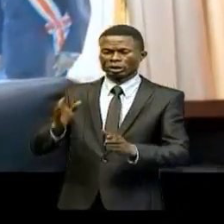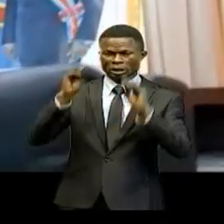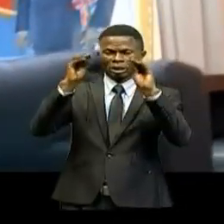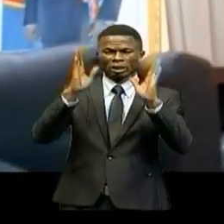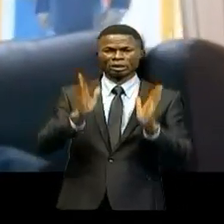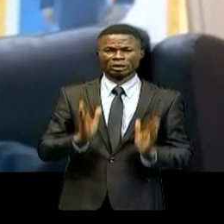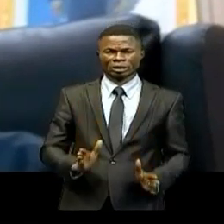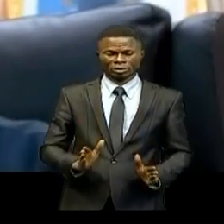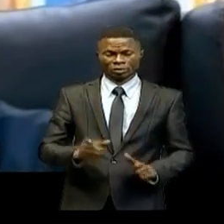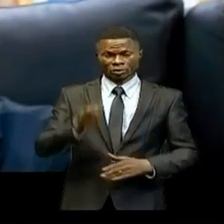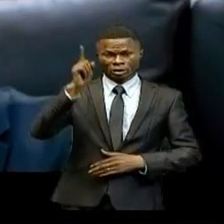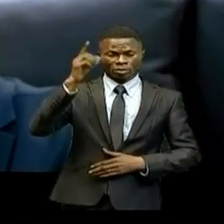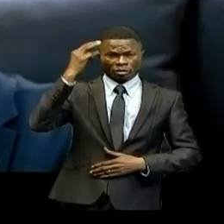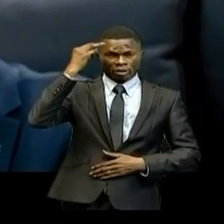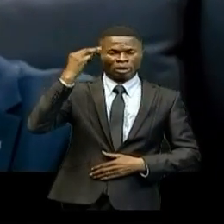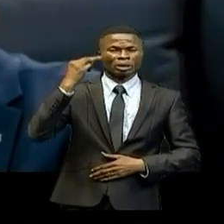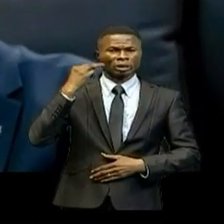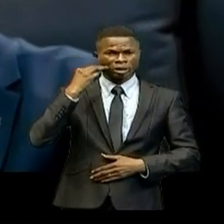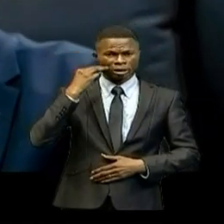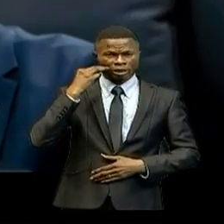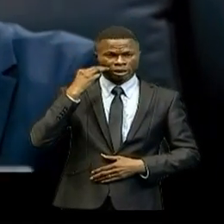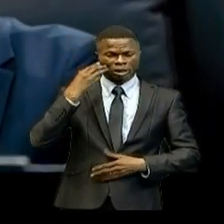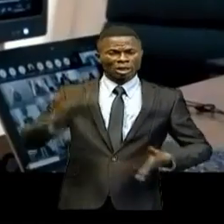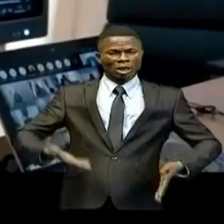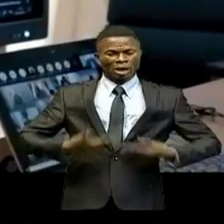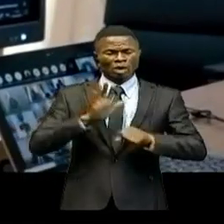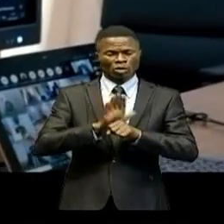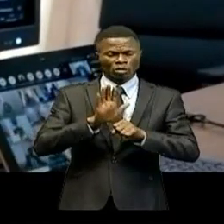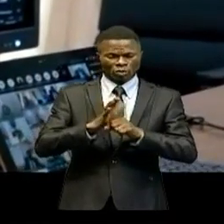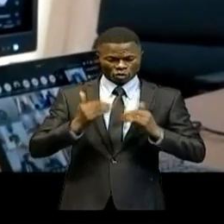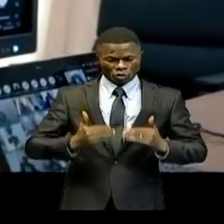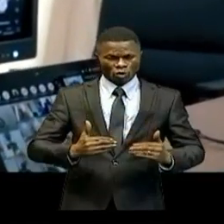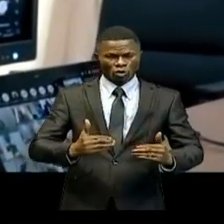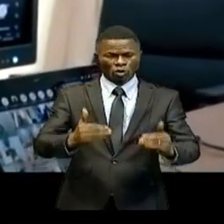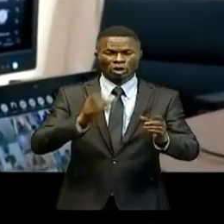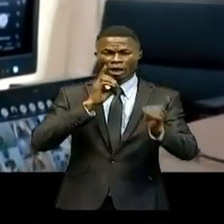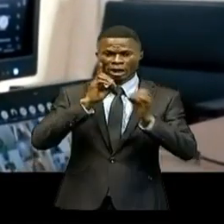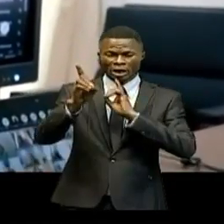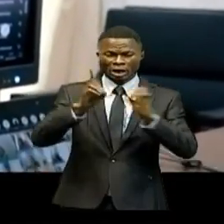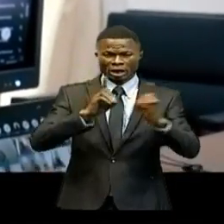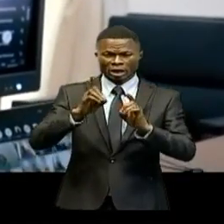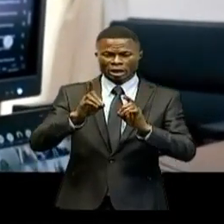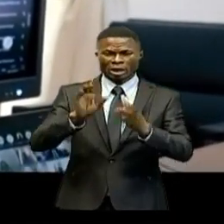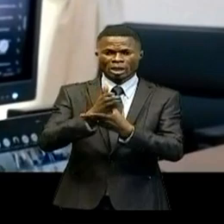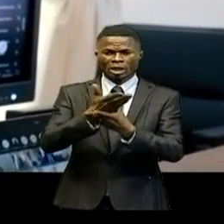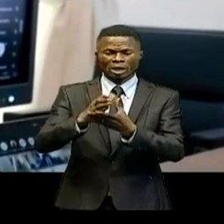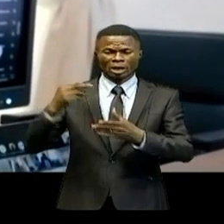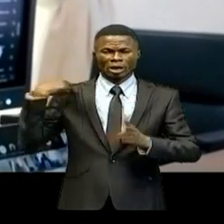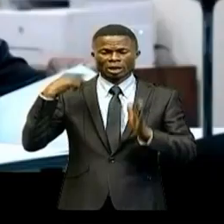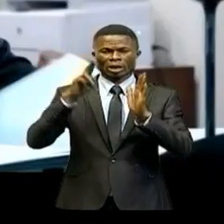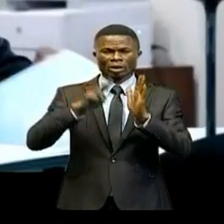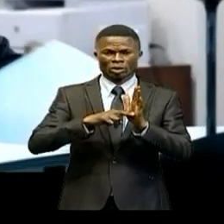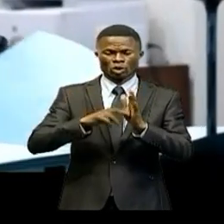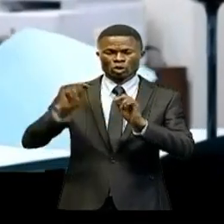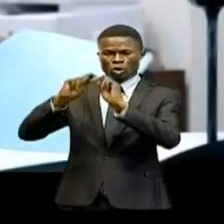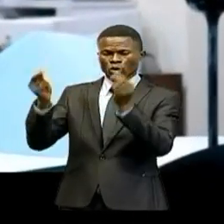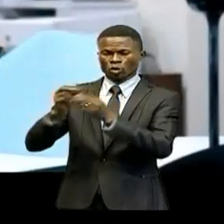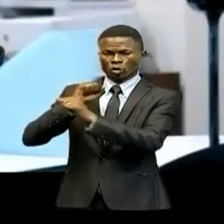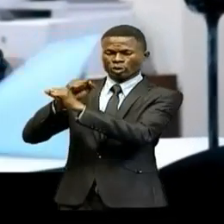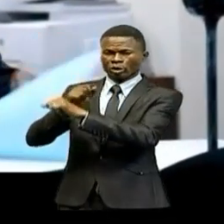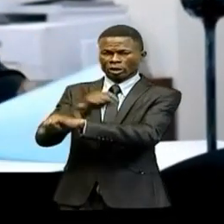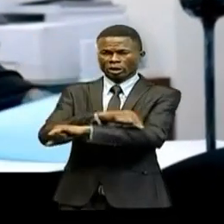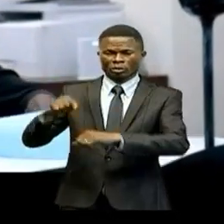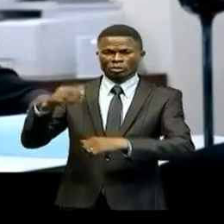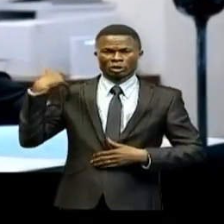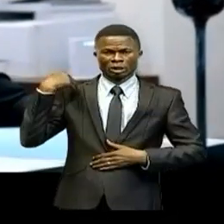Le Premier ministre a salué la poursuite de ce dialogue entre le gouvernement et l'intersyndical de l'administration